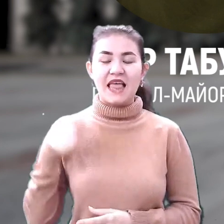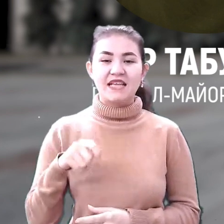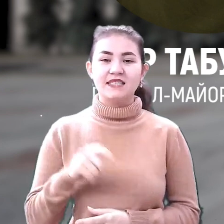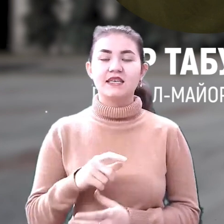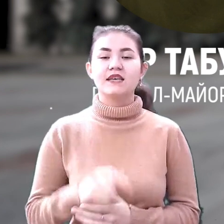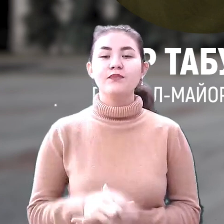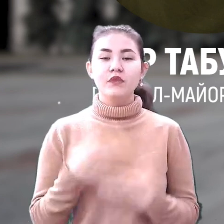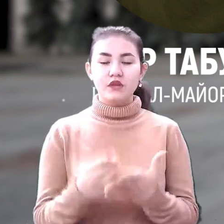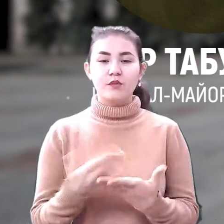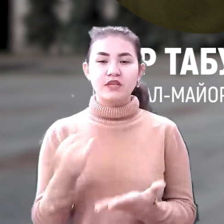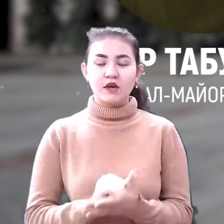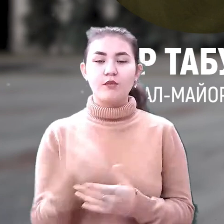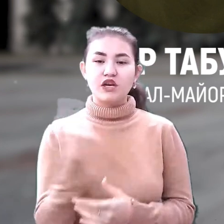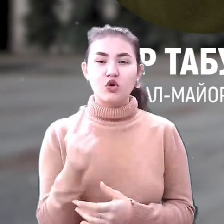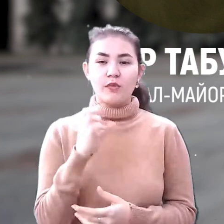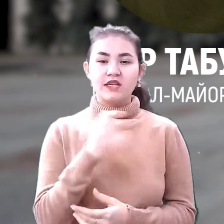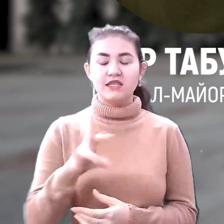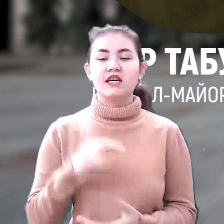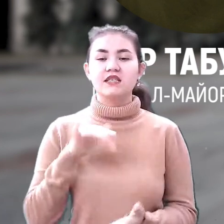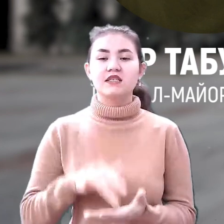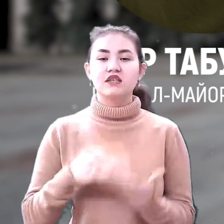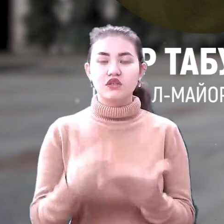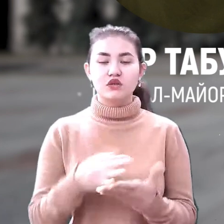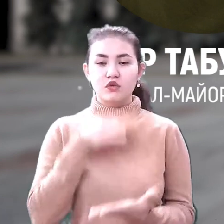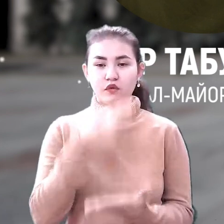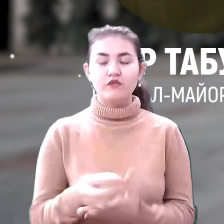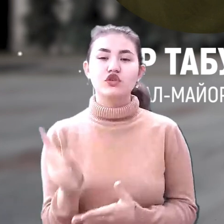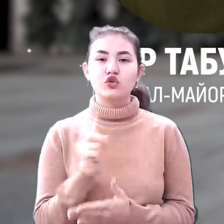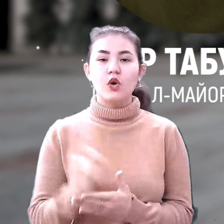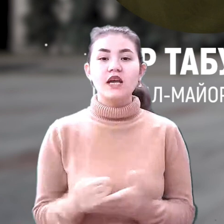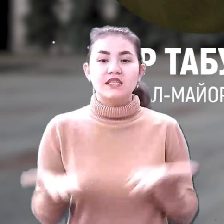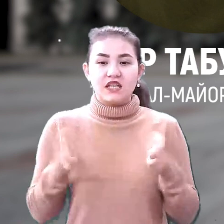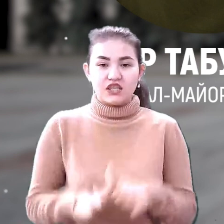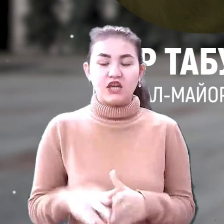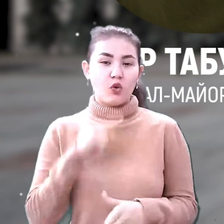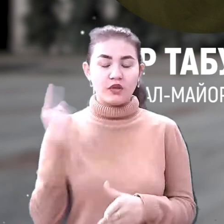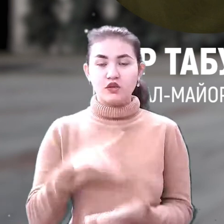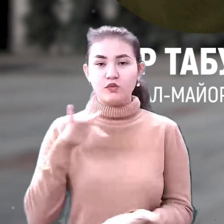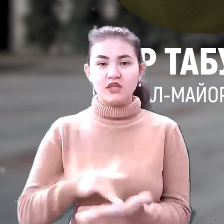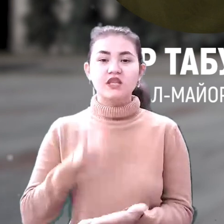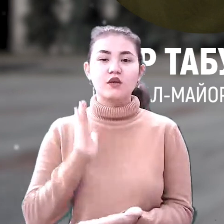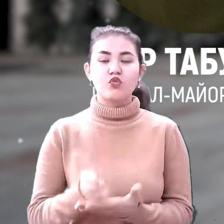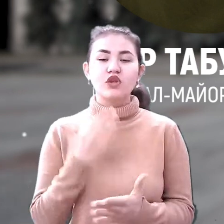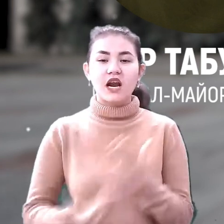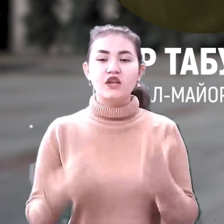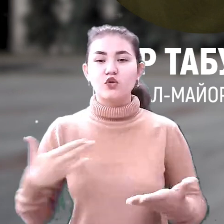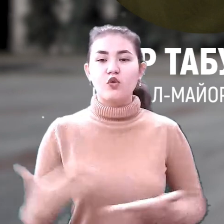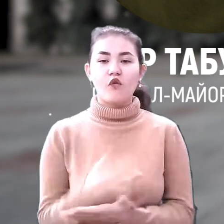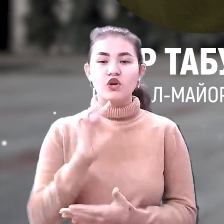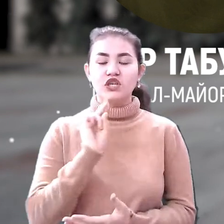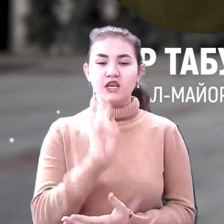опублікували 1 березня. Олександр Скічко повідомив, що залишається в обласному центрі і буде радником нового чільника.